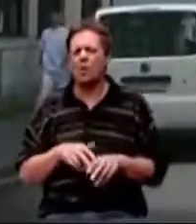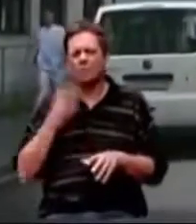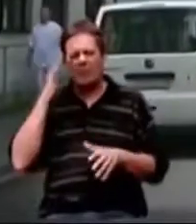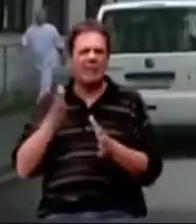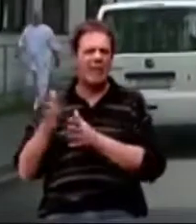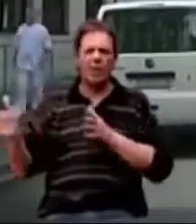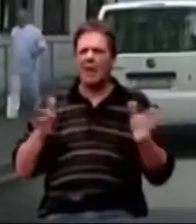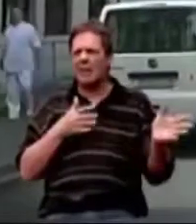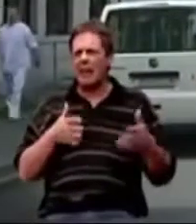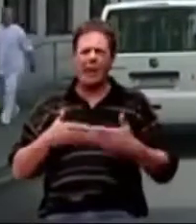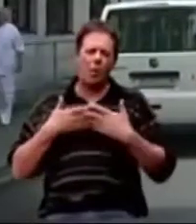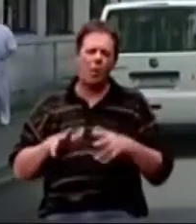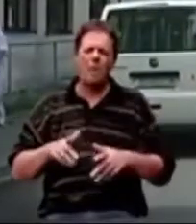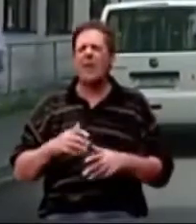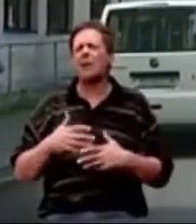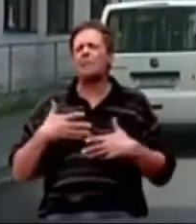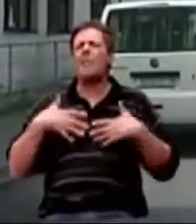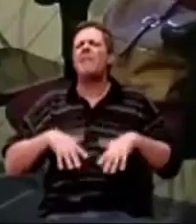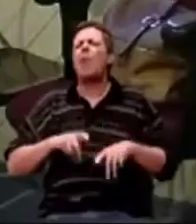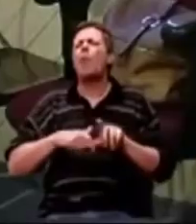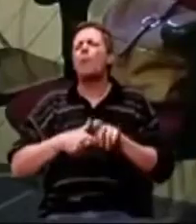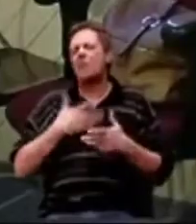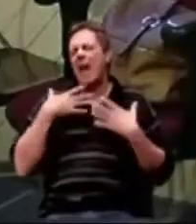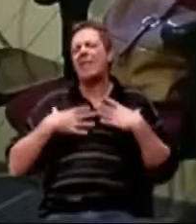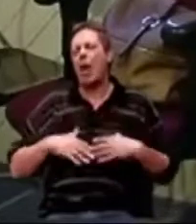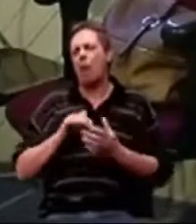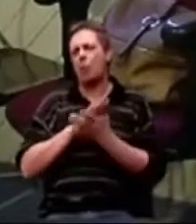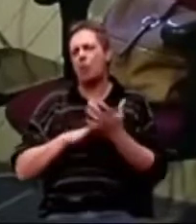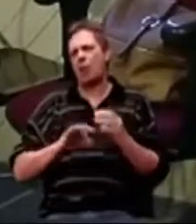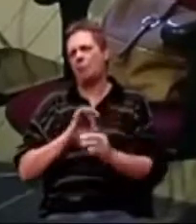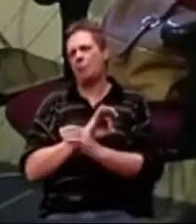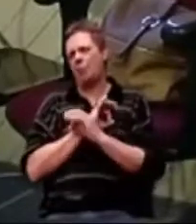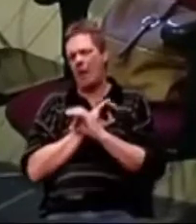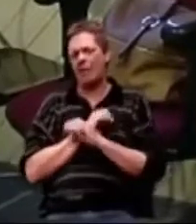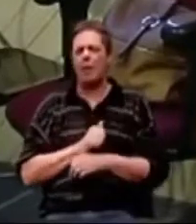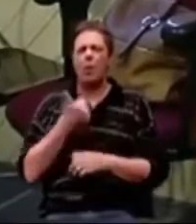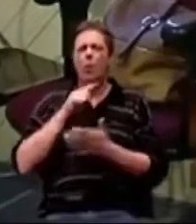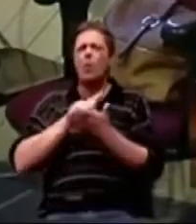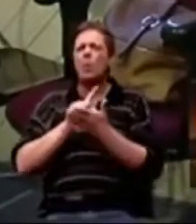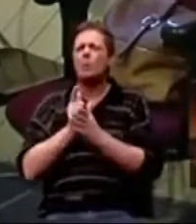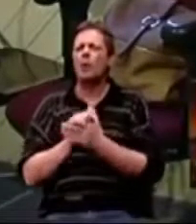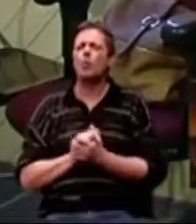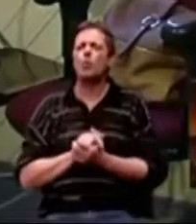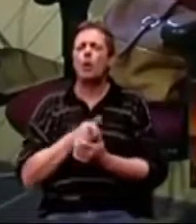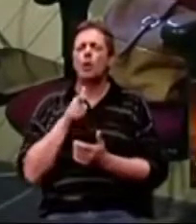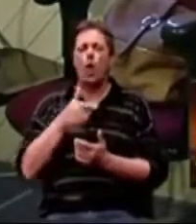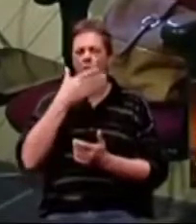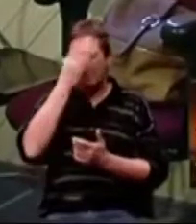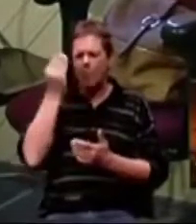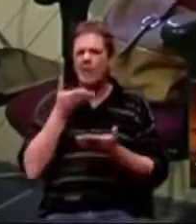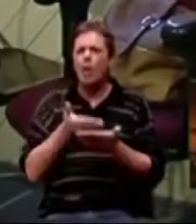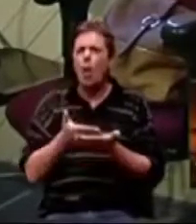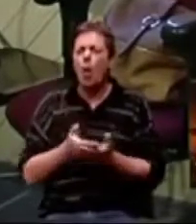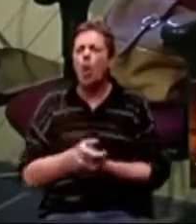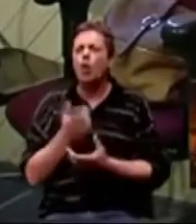gubitak vitalnih funkcija i tijelo počinje odumirati. U jednom trenutku će on zaboraviti ono što